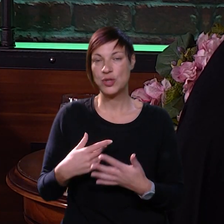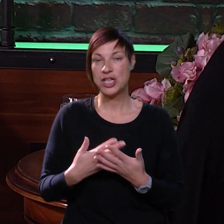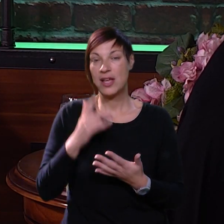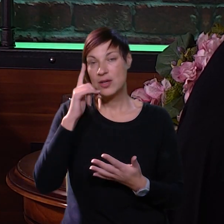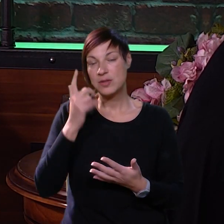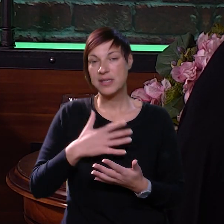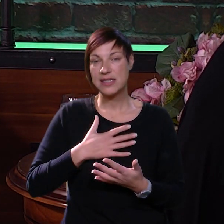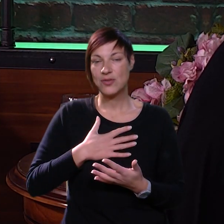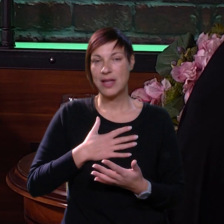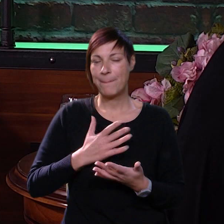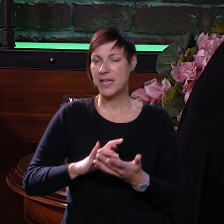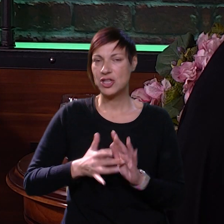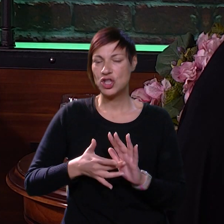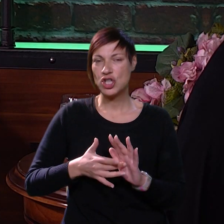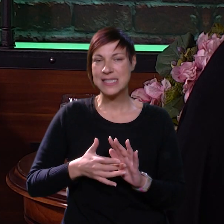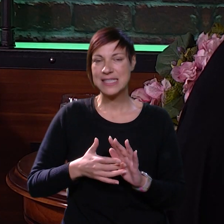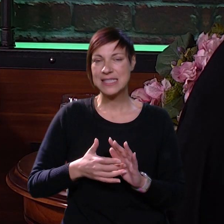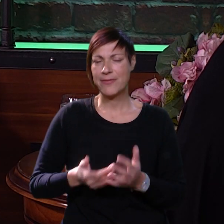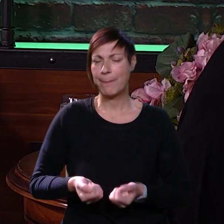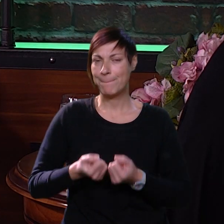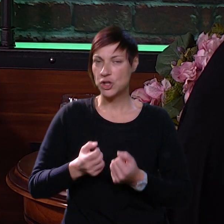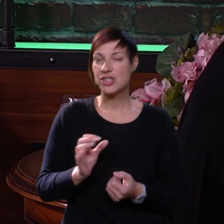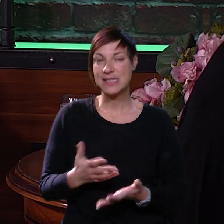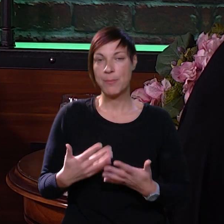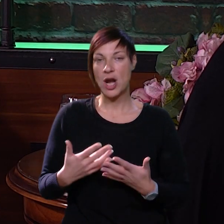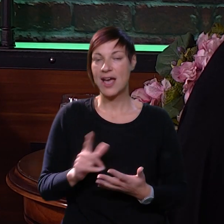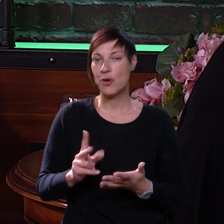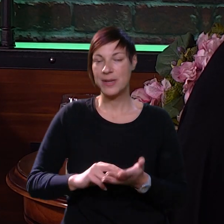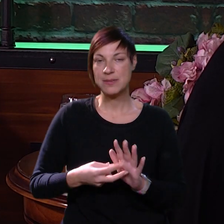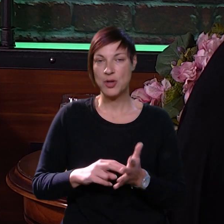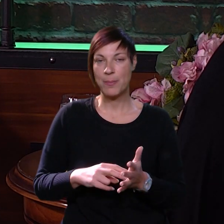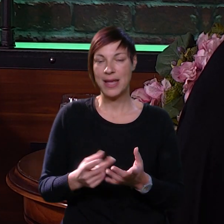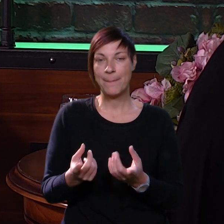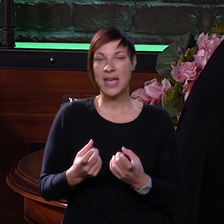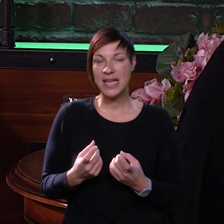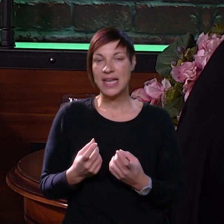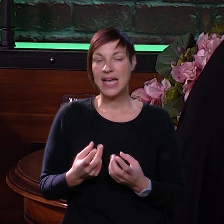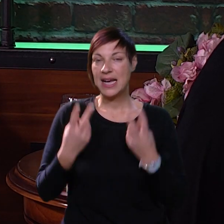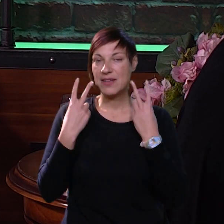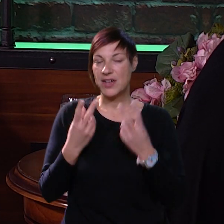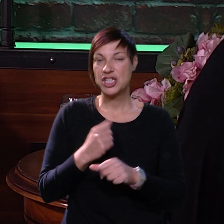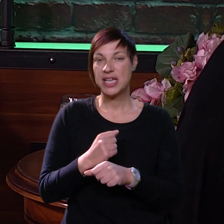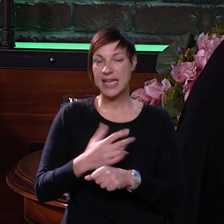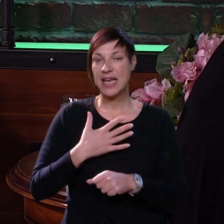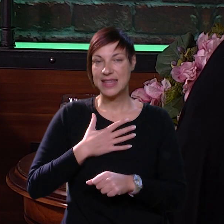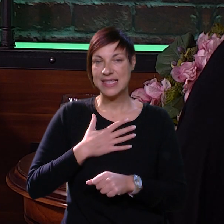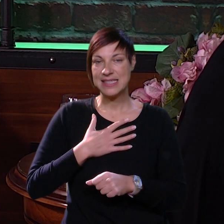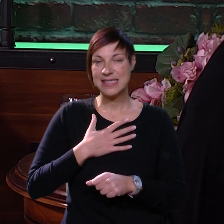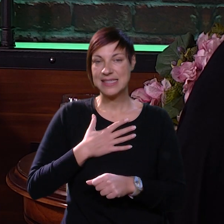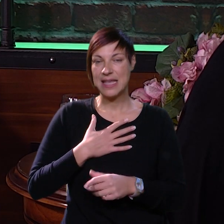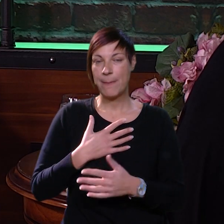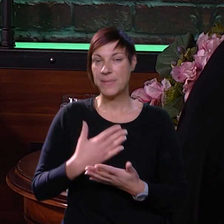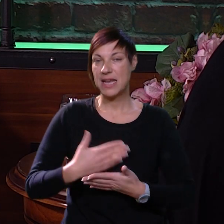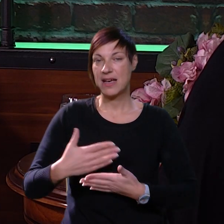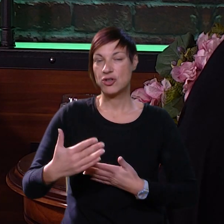drugačije u smislu da mi to sve ponosimo joj ako lako i bez problema, ali bitan je to rad na sebi